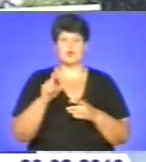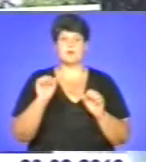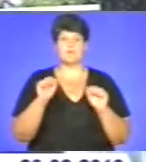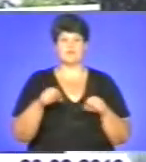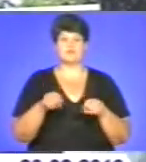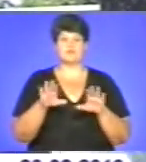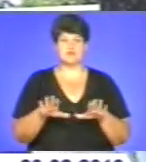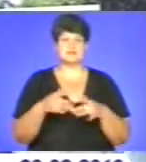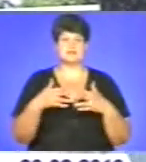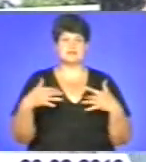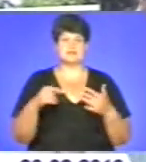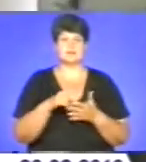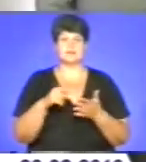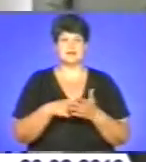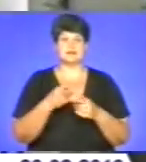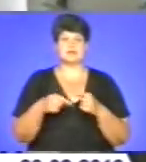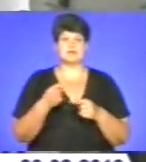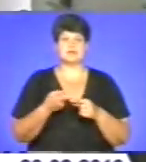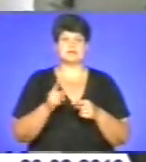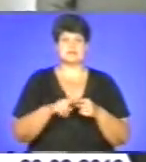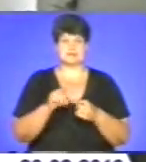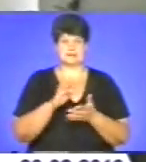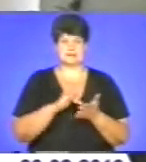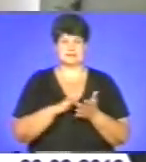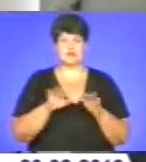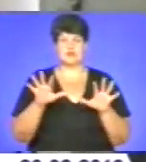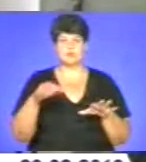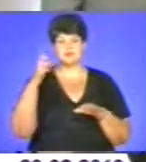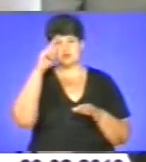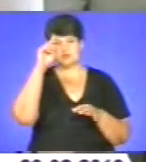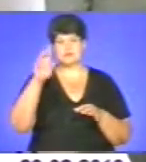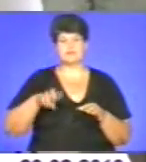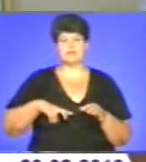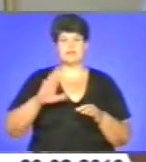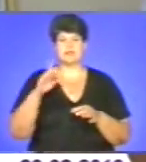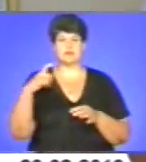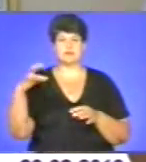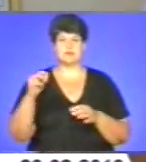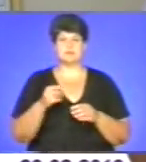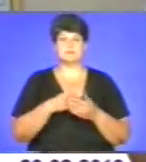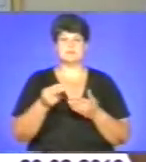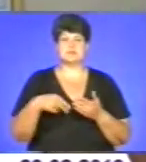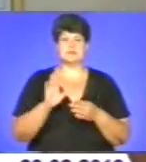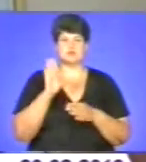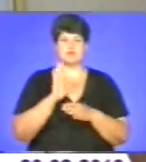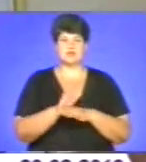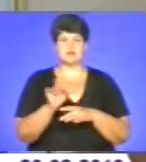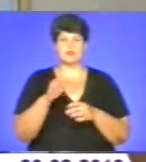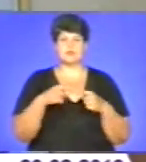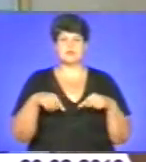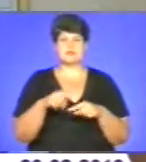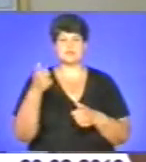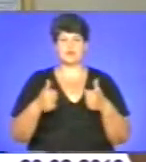будь-які питання через цей центр. Голова облдержадміністрації Валентин Хоптян підписав розпорядження про організацію